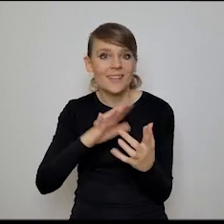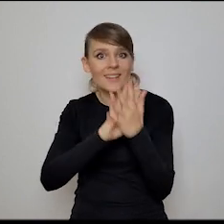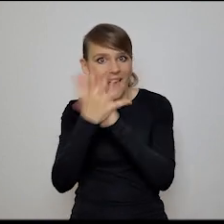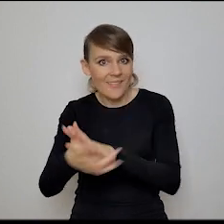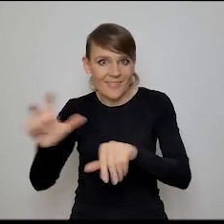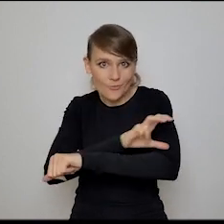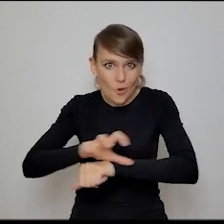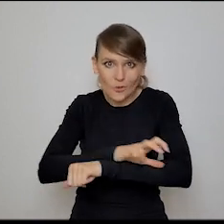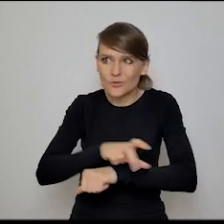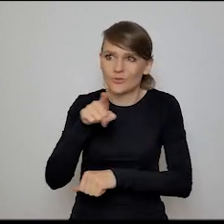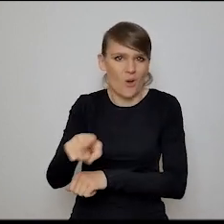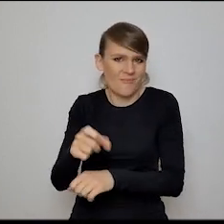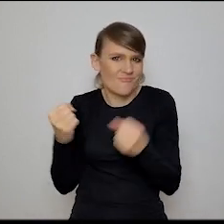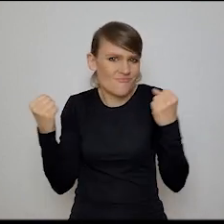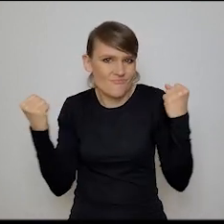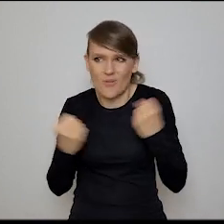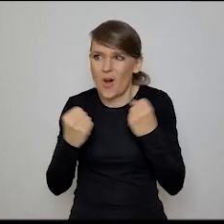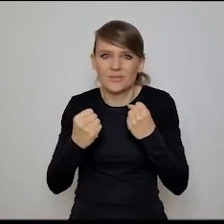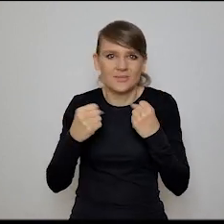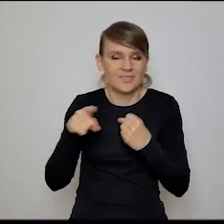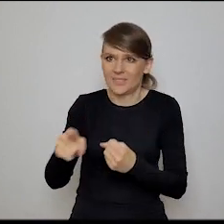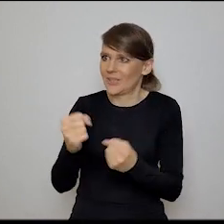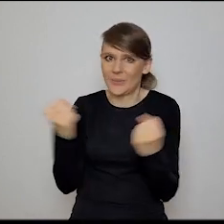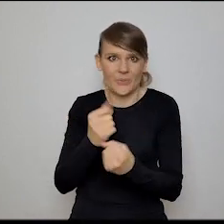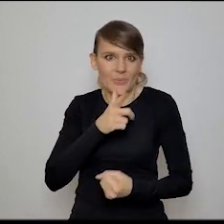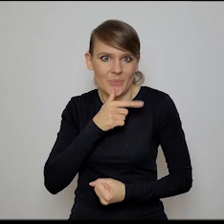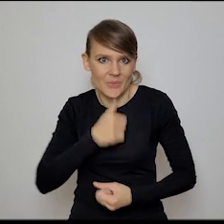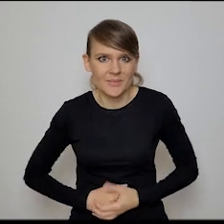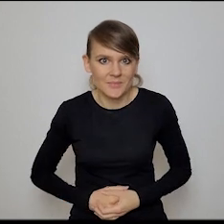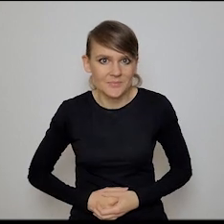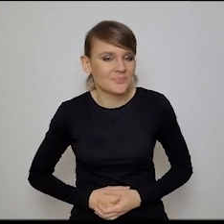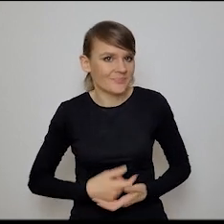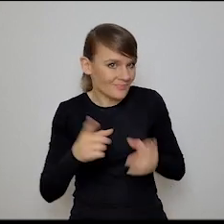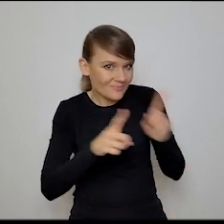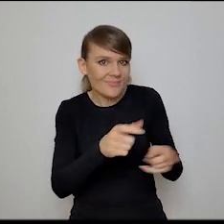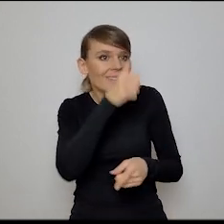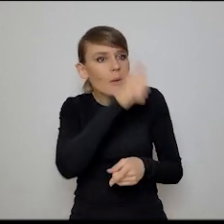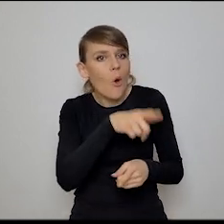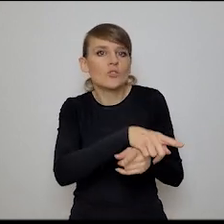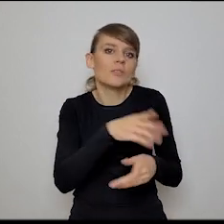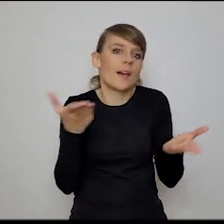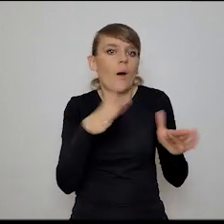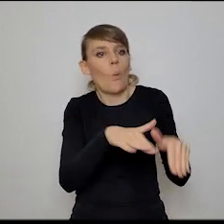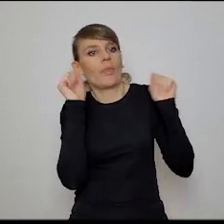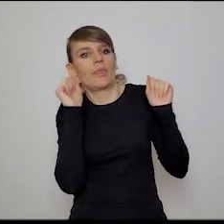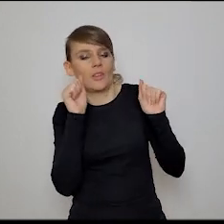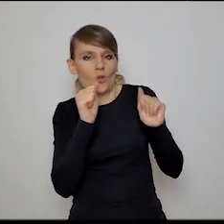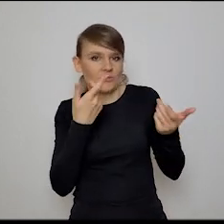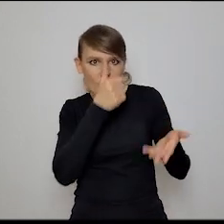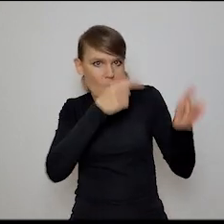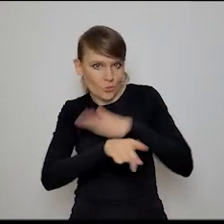wiesz, to jest mocny, to jest taki duży sztos. Znaczy, że nie ma tylko ucieczki, nie ma ucieczki, tak? Nie bardzo.